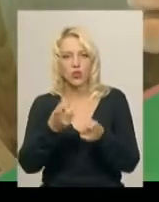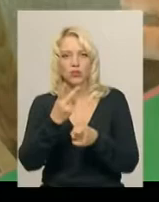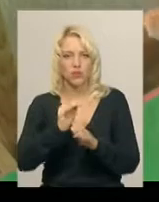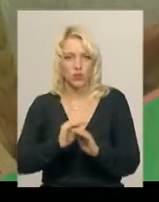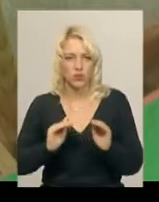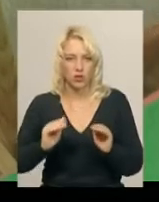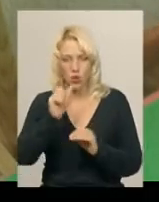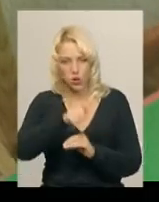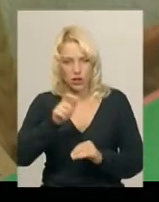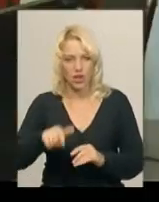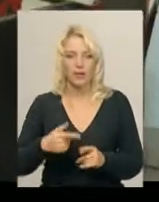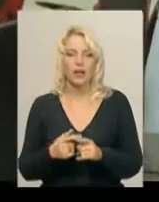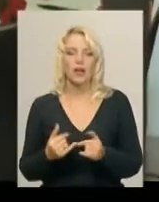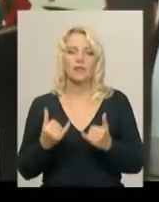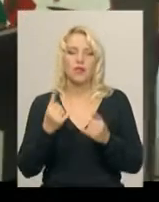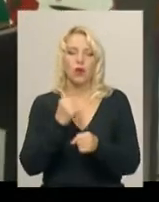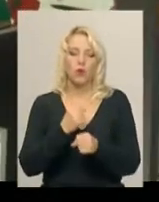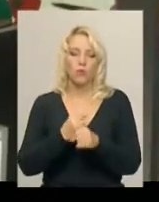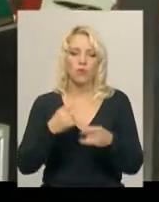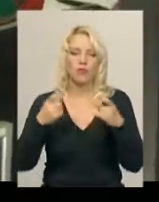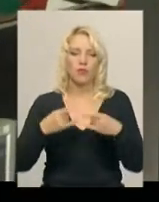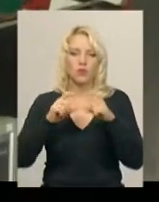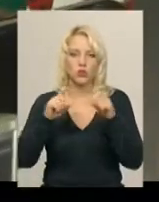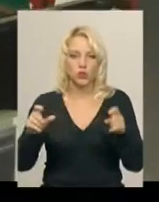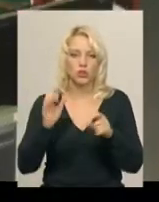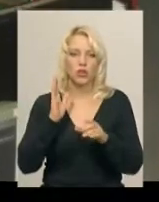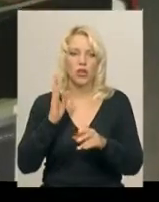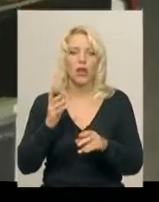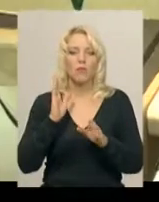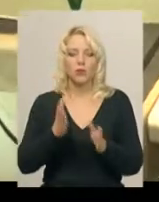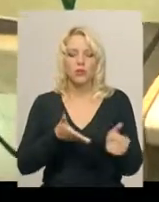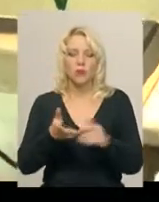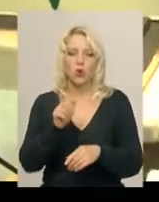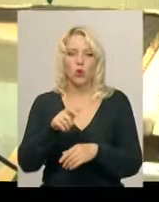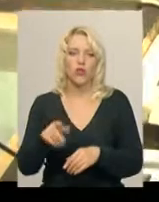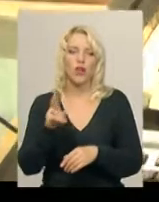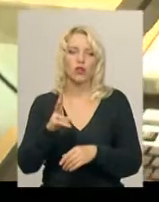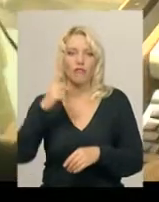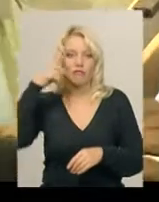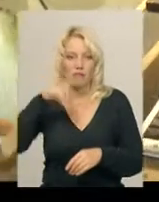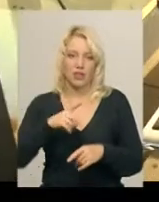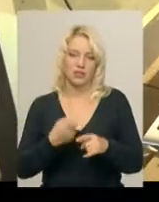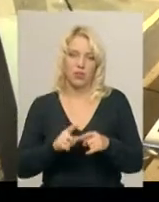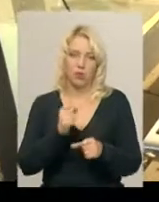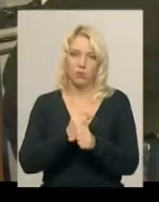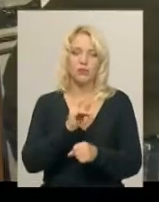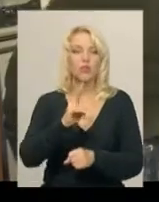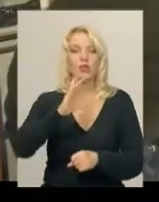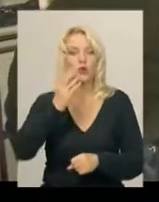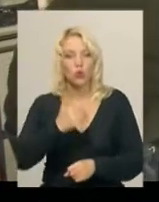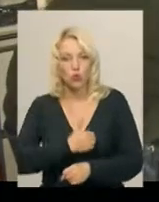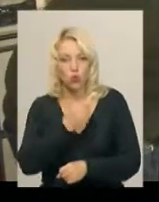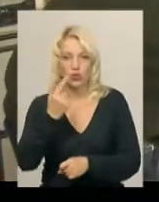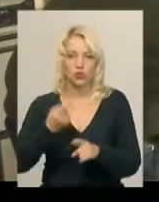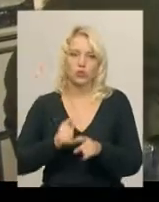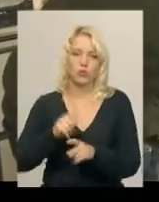роботи у студії запрошуватиме людей, які вміють працювати з анімацією, і тих, хто хоче цього навчитися. Ірина Хижа, Іван Мовчан,